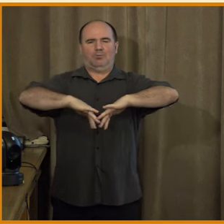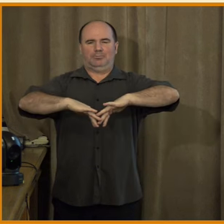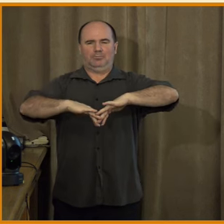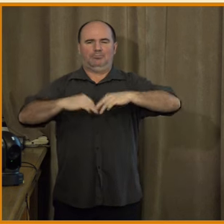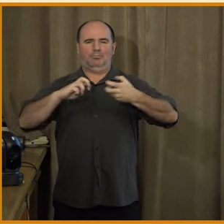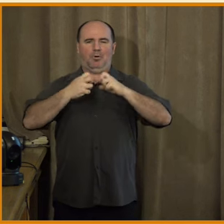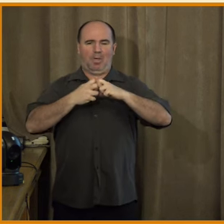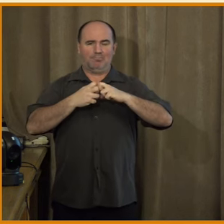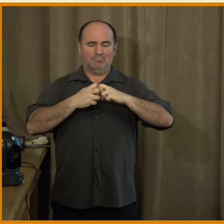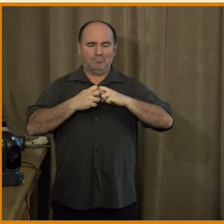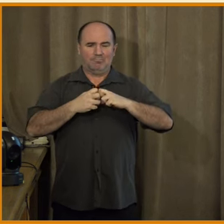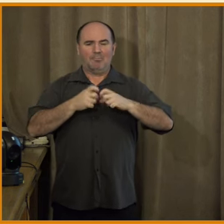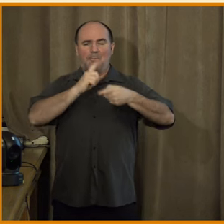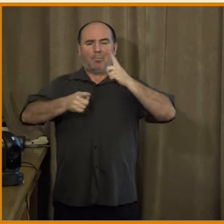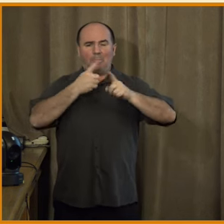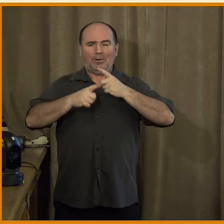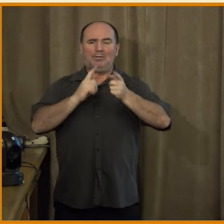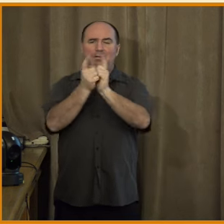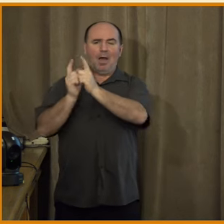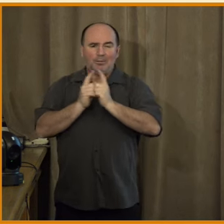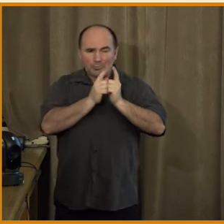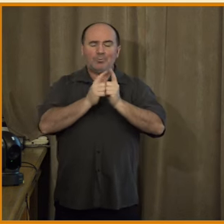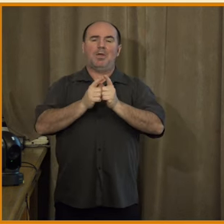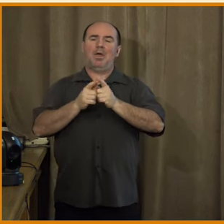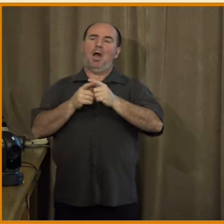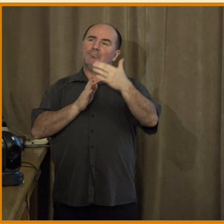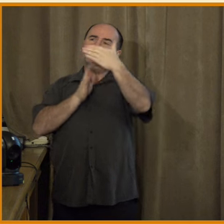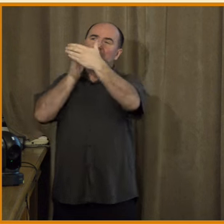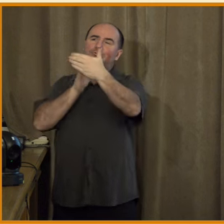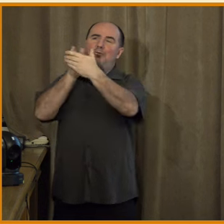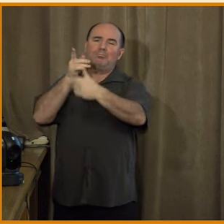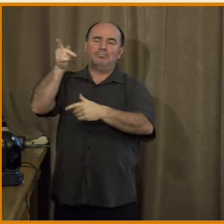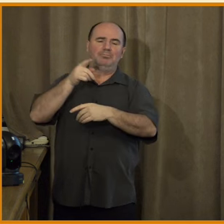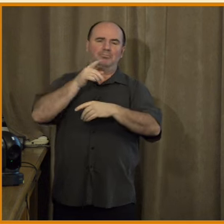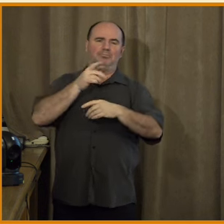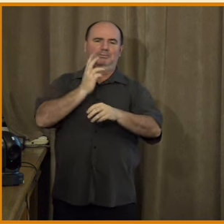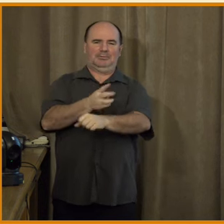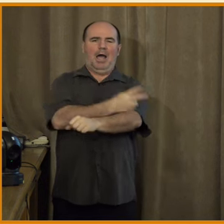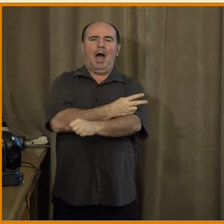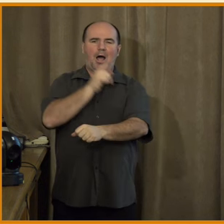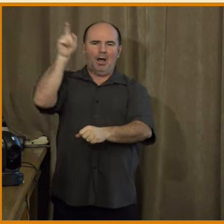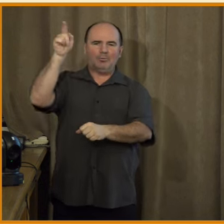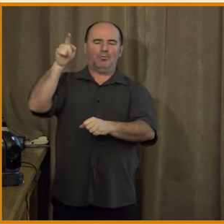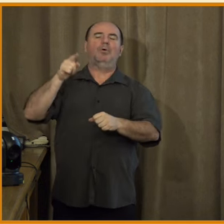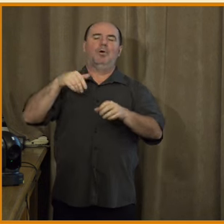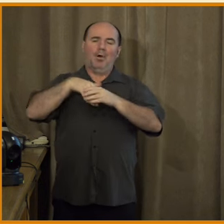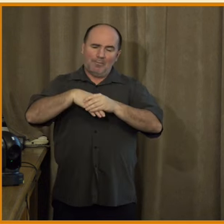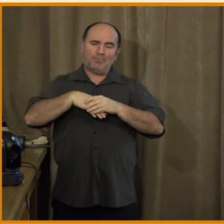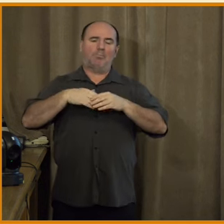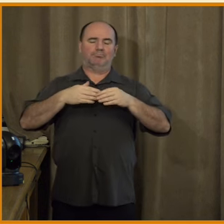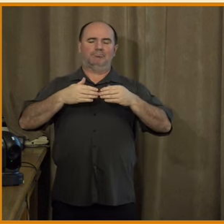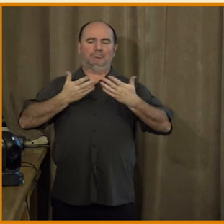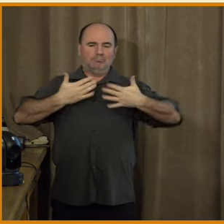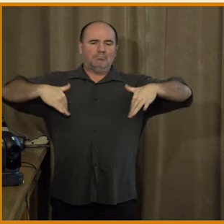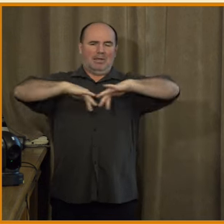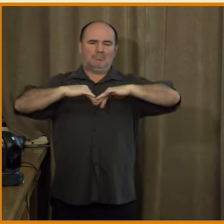úrovni přístupu státu k dezinformacím to vnímáme jako bezpečnostní problematiku v rámci diskurzu o